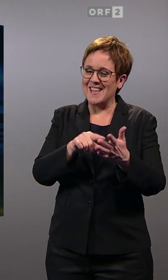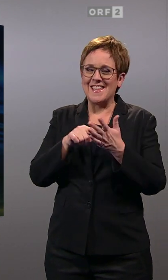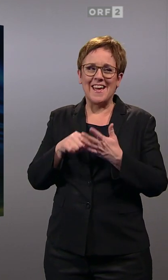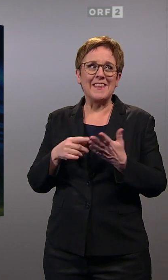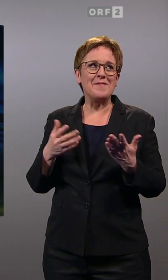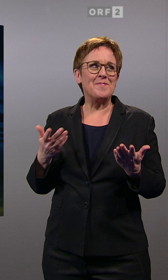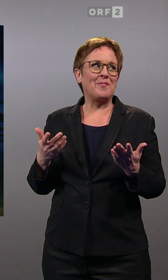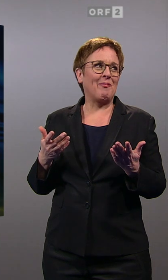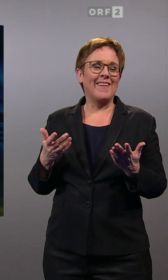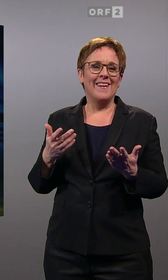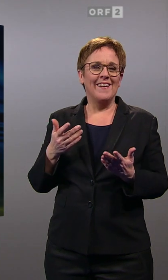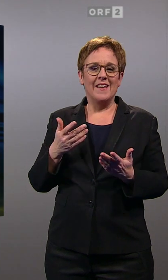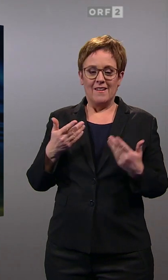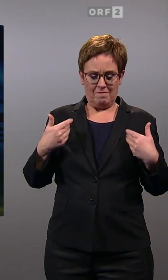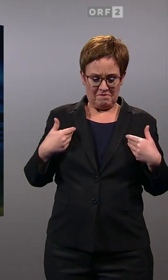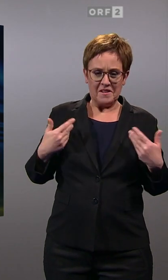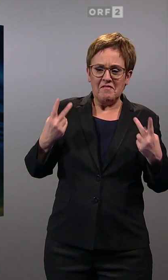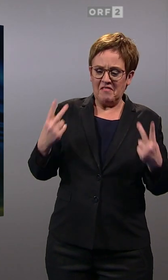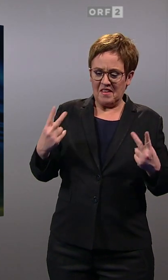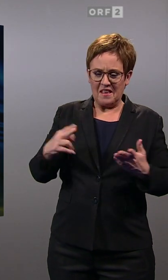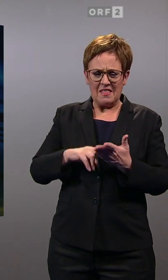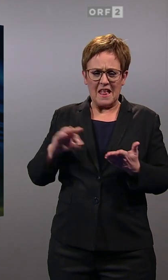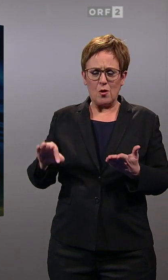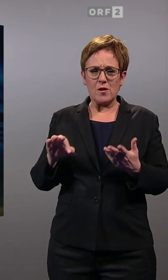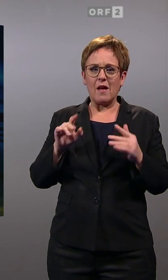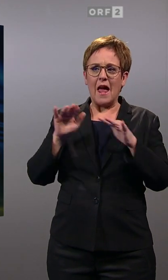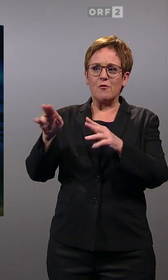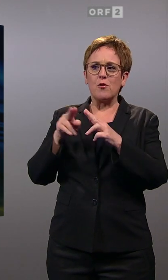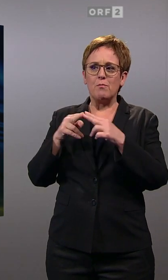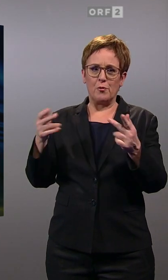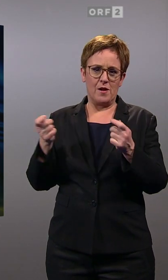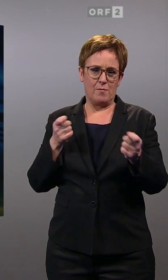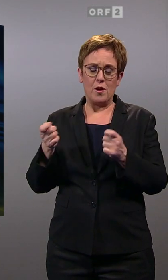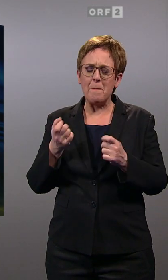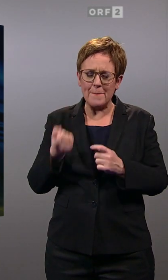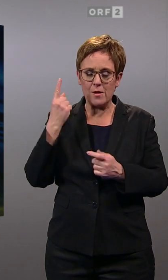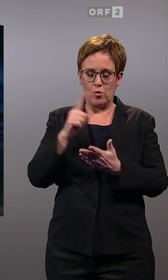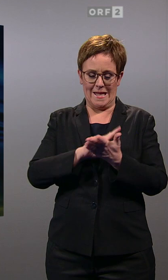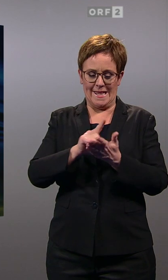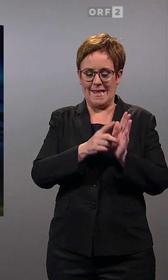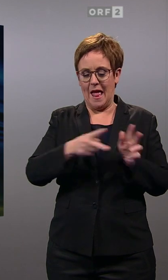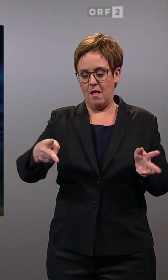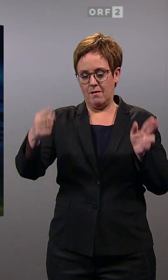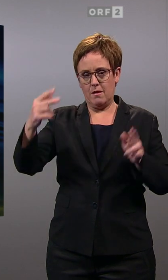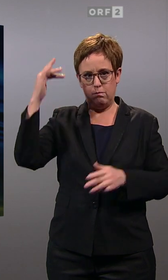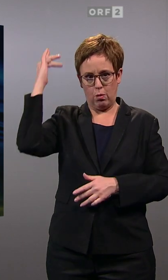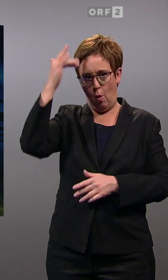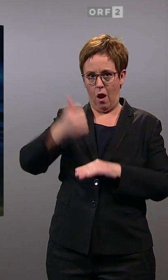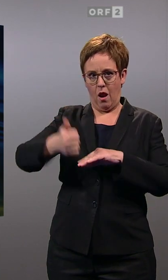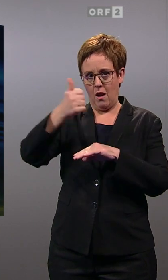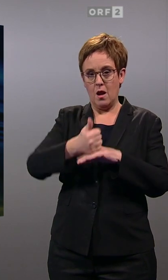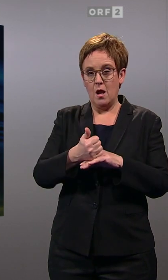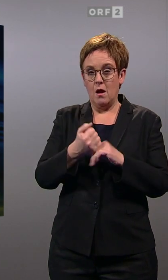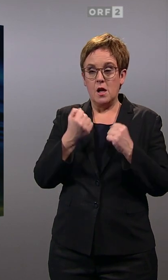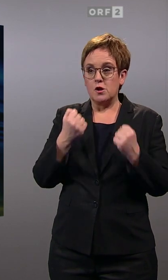die Bedeutung Niederösterreichs für die Bundespolitik, vor allem unter Erwin Bröll, war so stark,